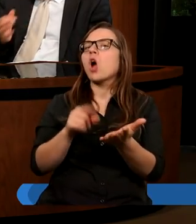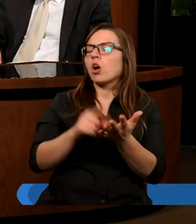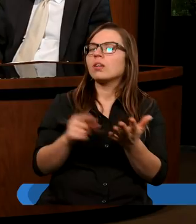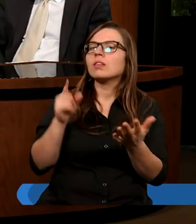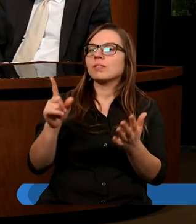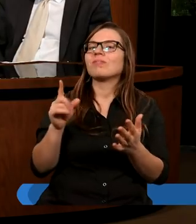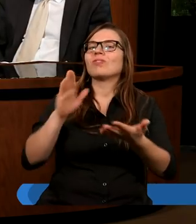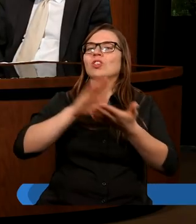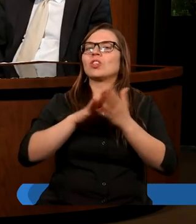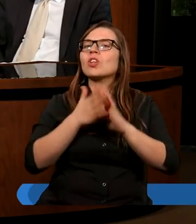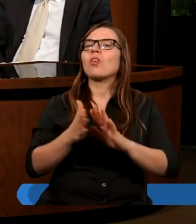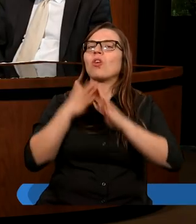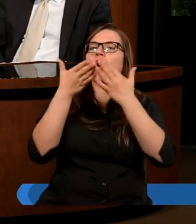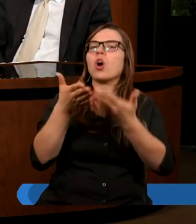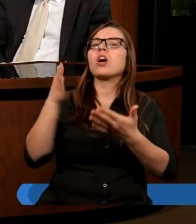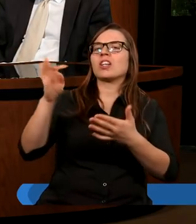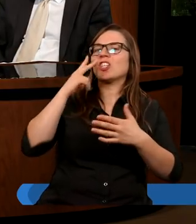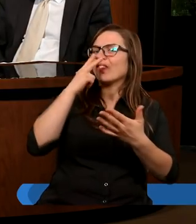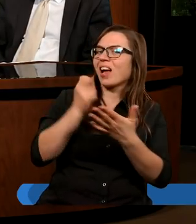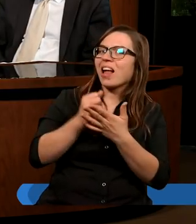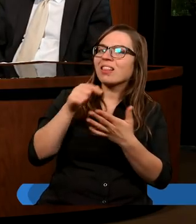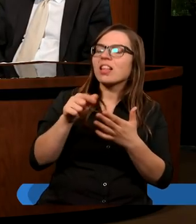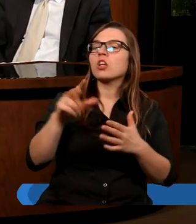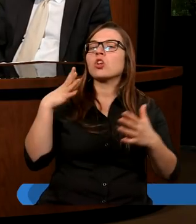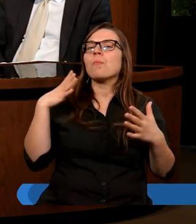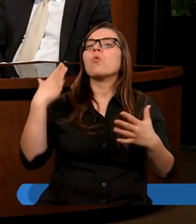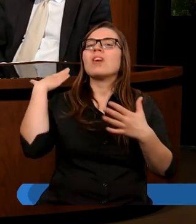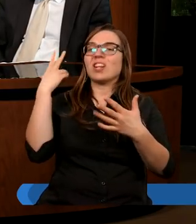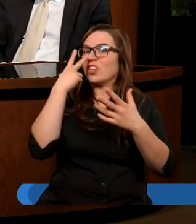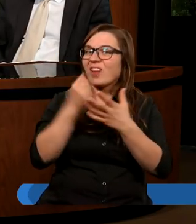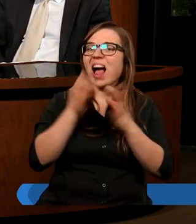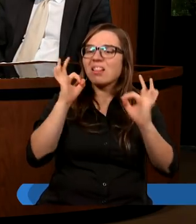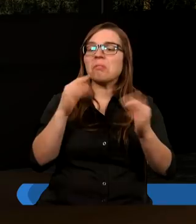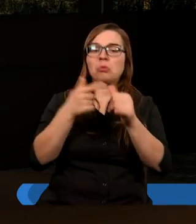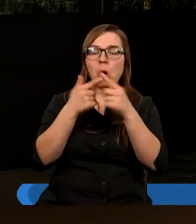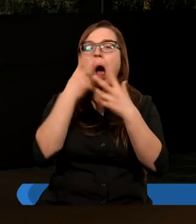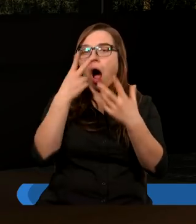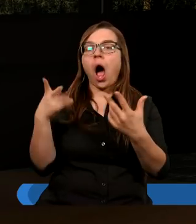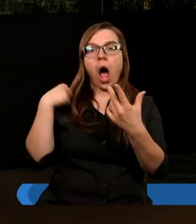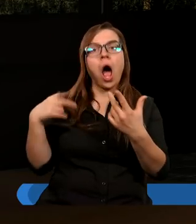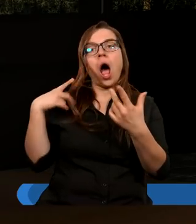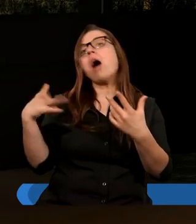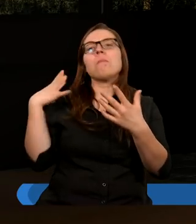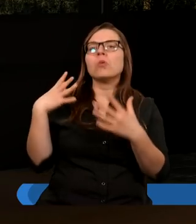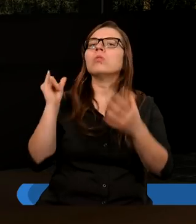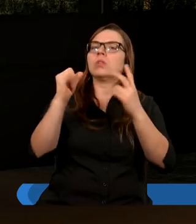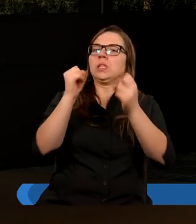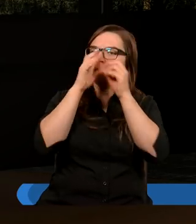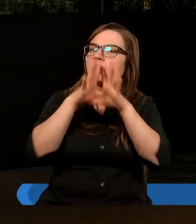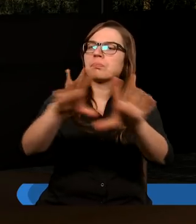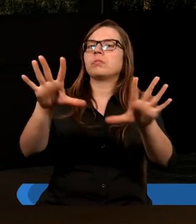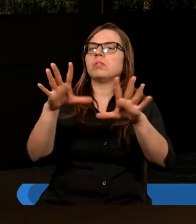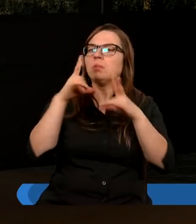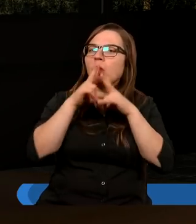swoje osobiste świadectwo tego, czego był świadkiem tam, to co widział. I naprawdę dzisiaj, gdy my